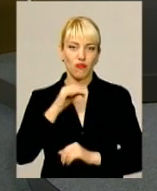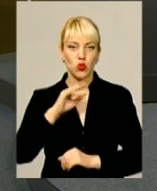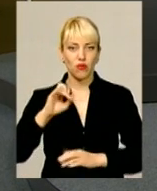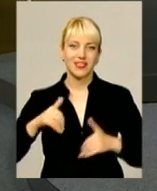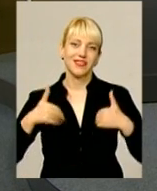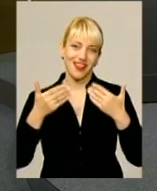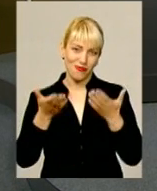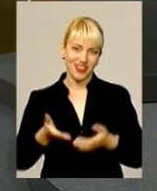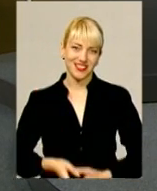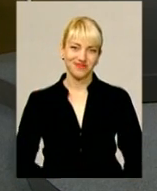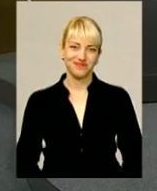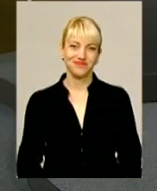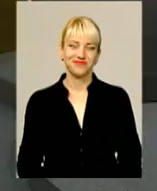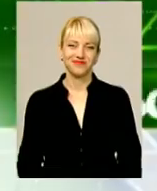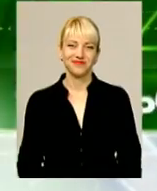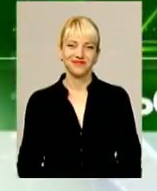Вітаємось.